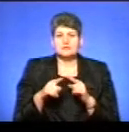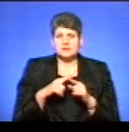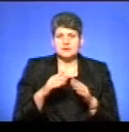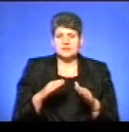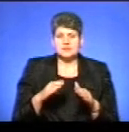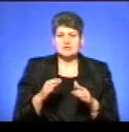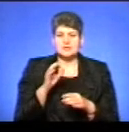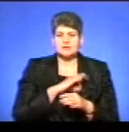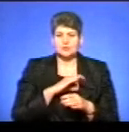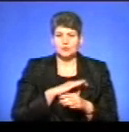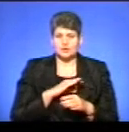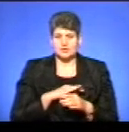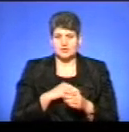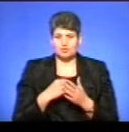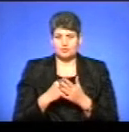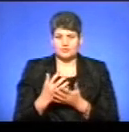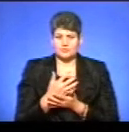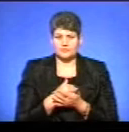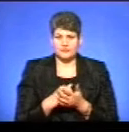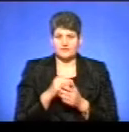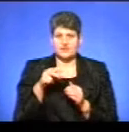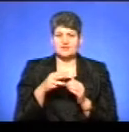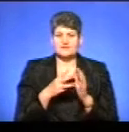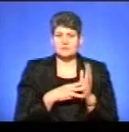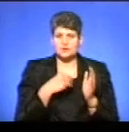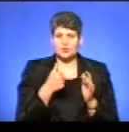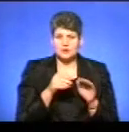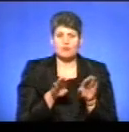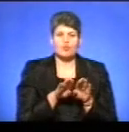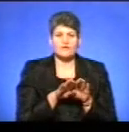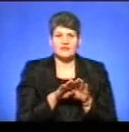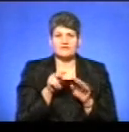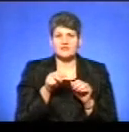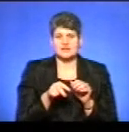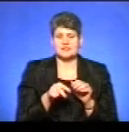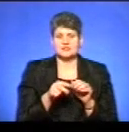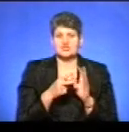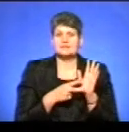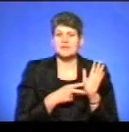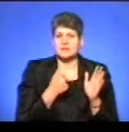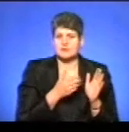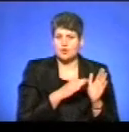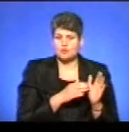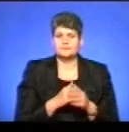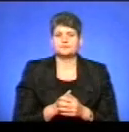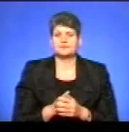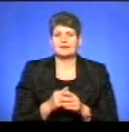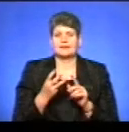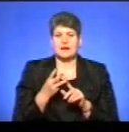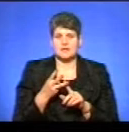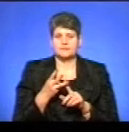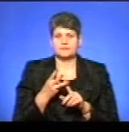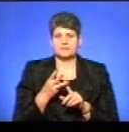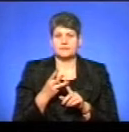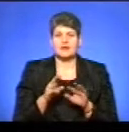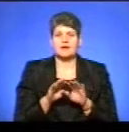податків і зборів у 2018 році, порівнянні із 2017 роком. Третій –